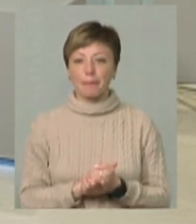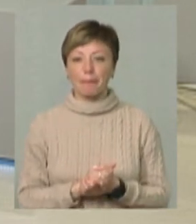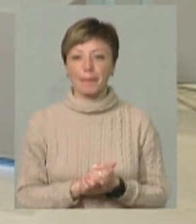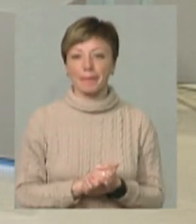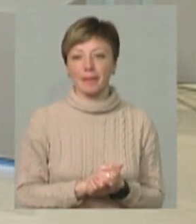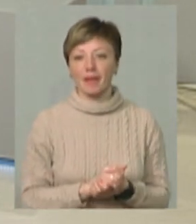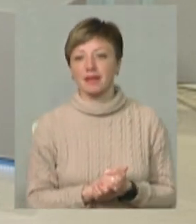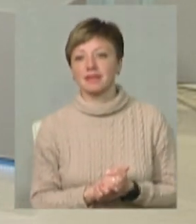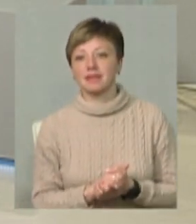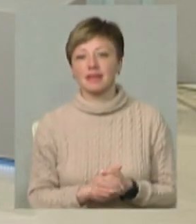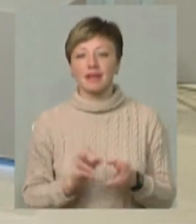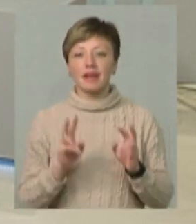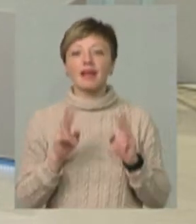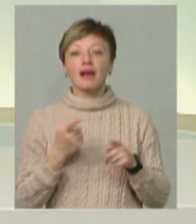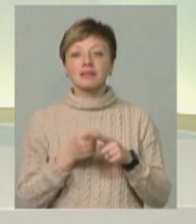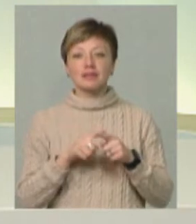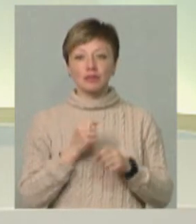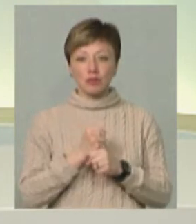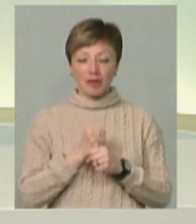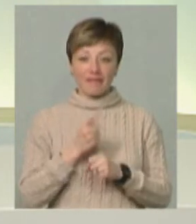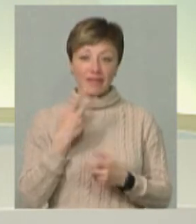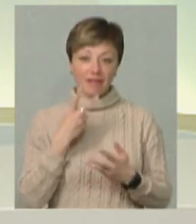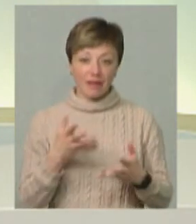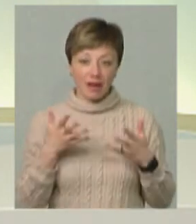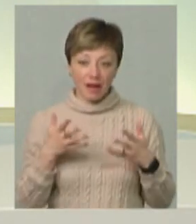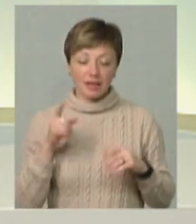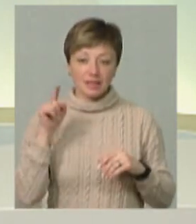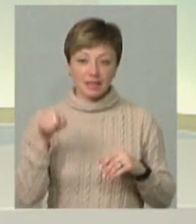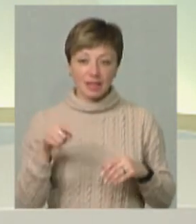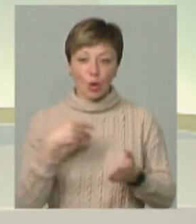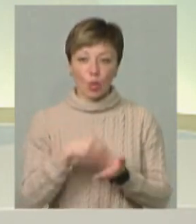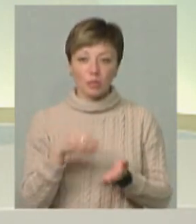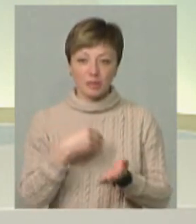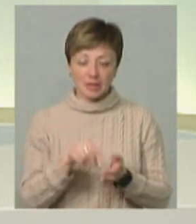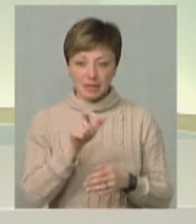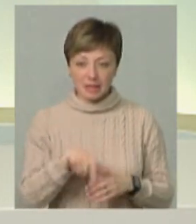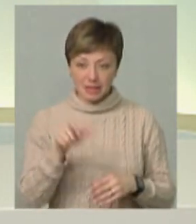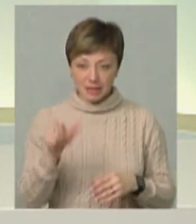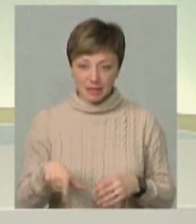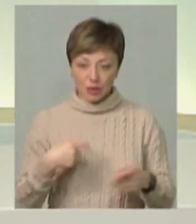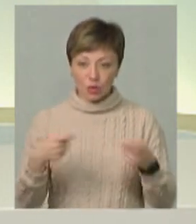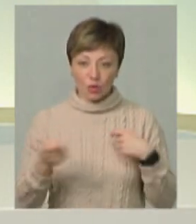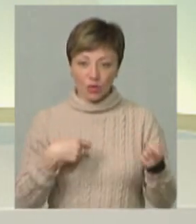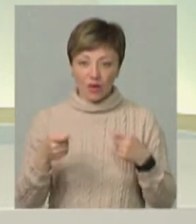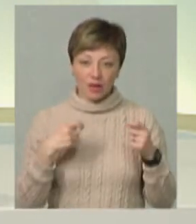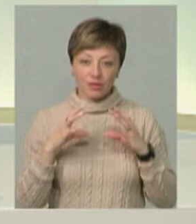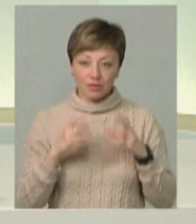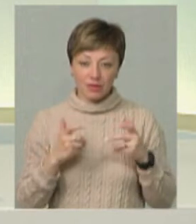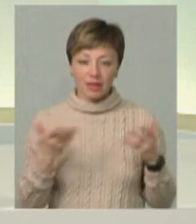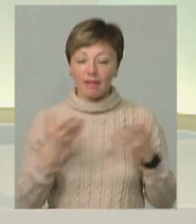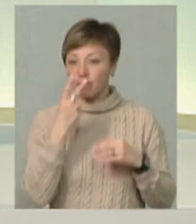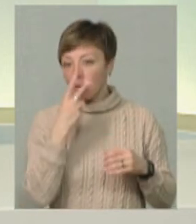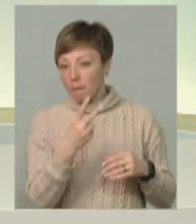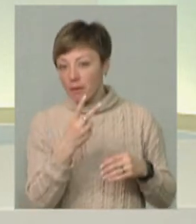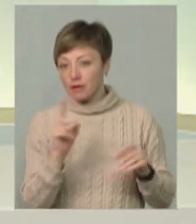І як вони це зробили? Виявляється, ті набатейські купці, які їздили по світі, торгували по світі, вони десь